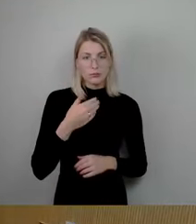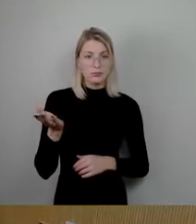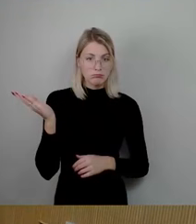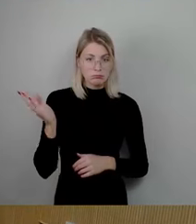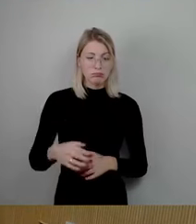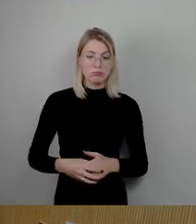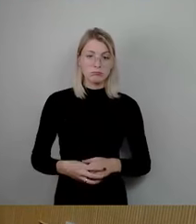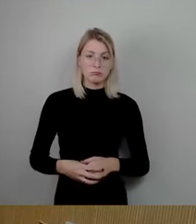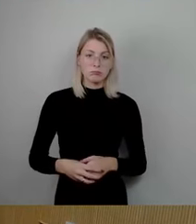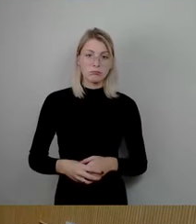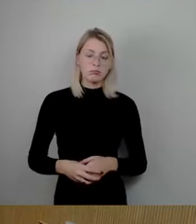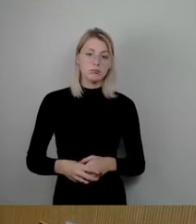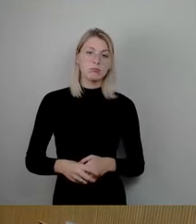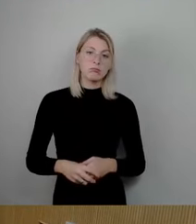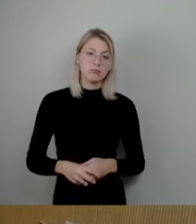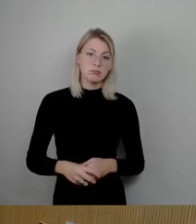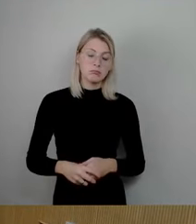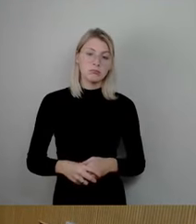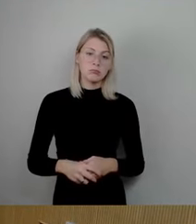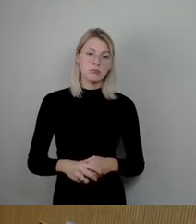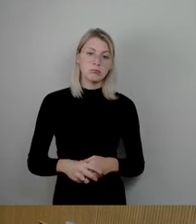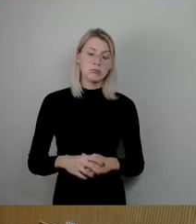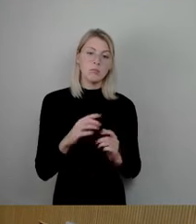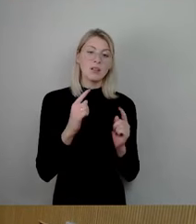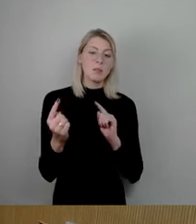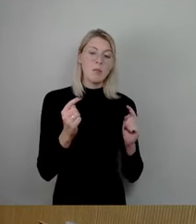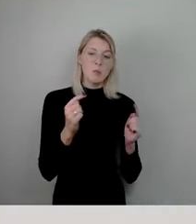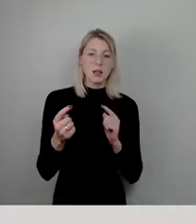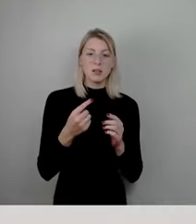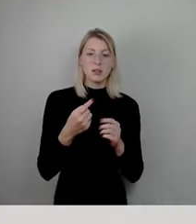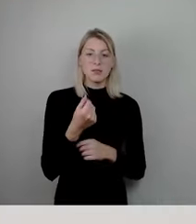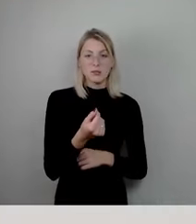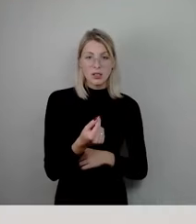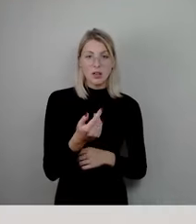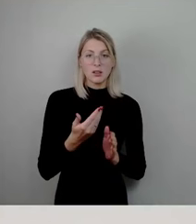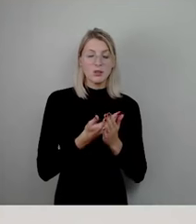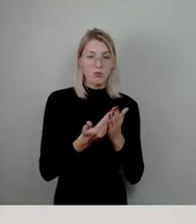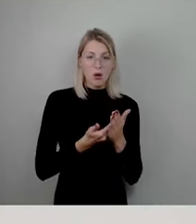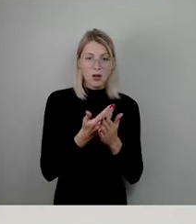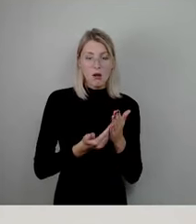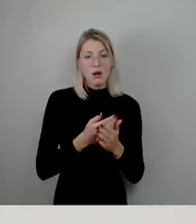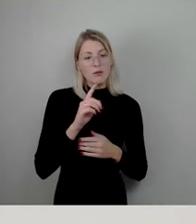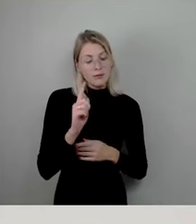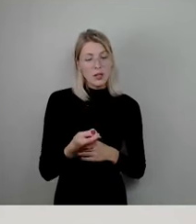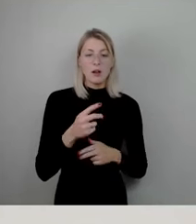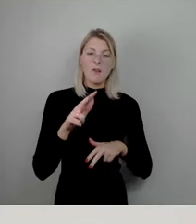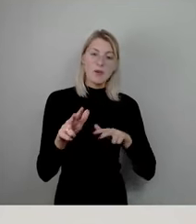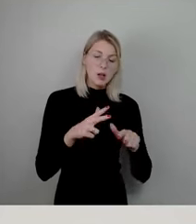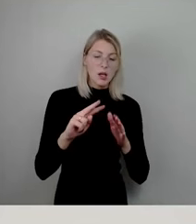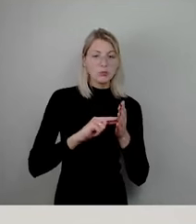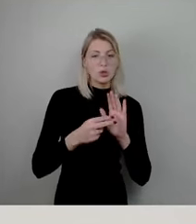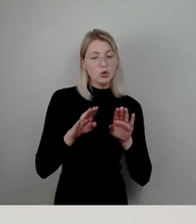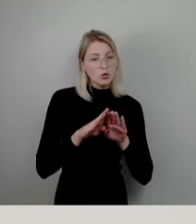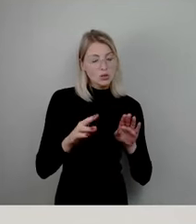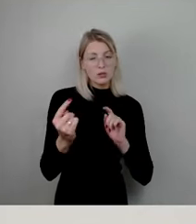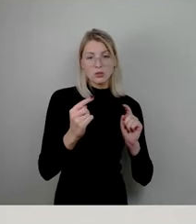Es ist ja aus der Debatte um die Finanzvorlage schon wieder eine verkehrspolitische Grundsatzdiskussion geführt